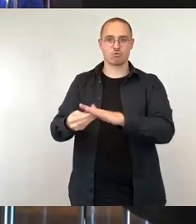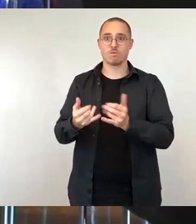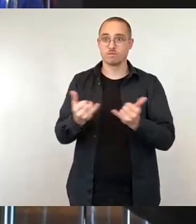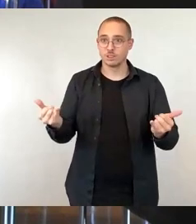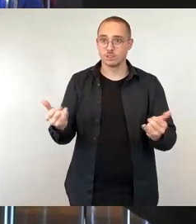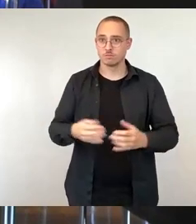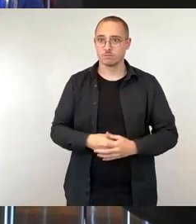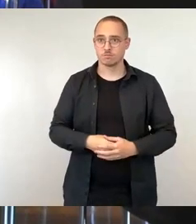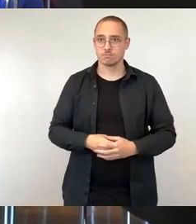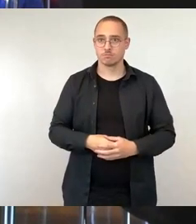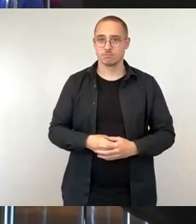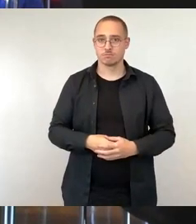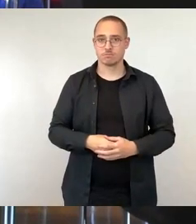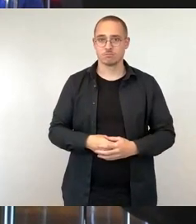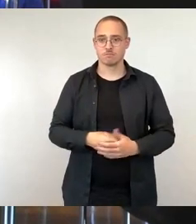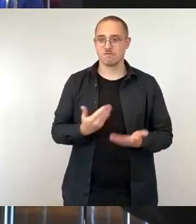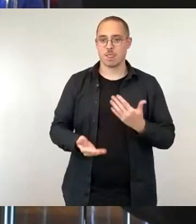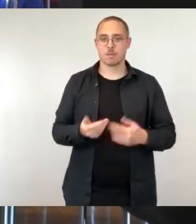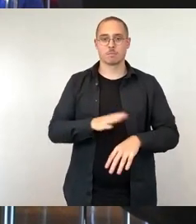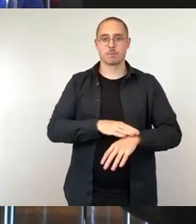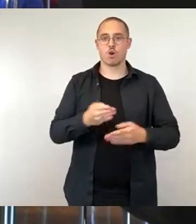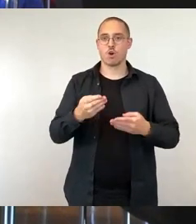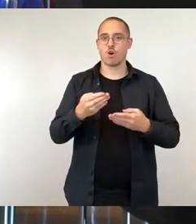mit dem Ziel natürlich längere Öffnungszeiten zu ermöglichen.